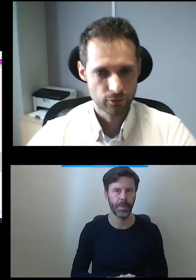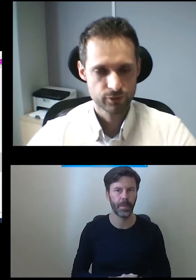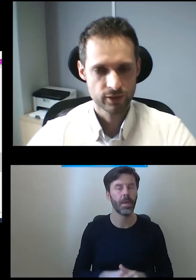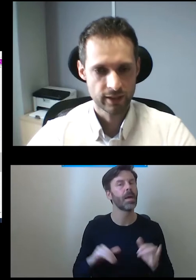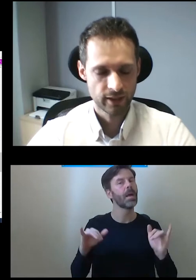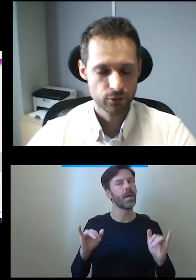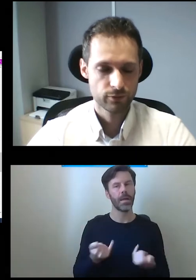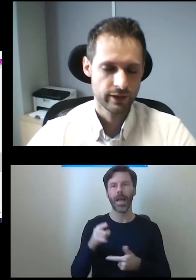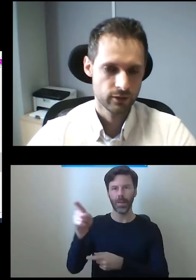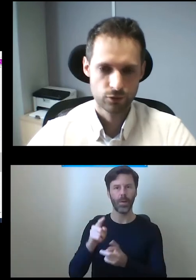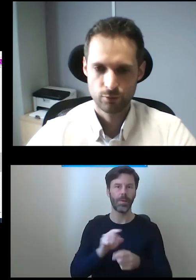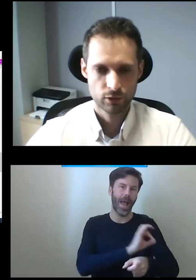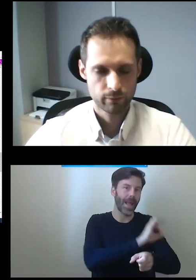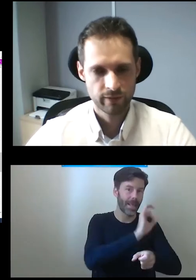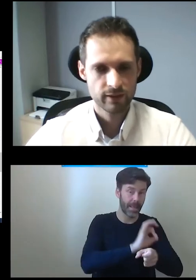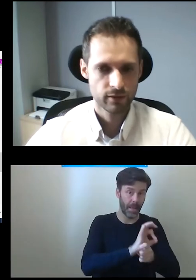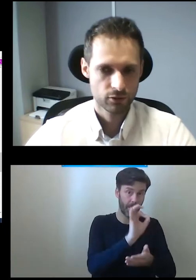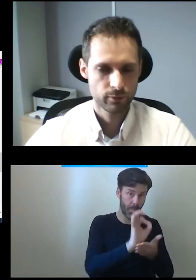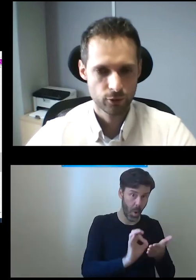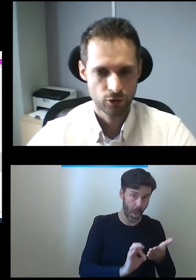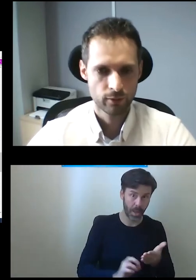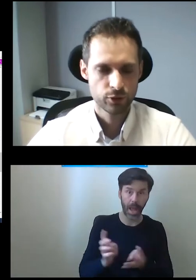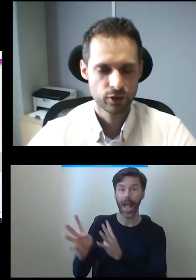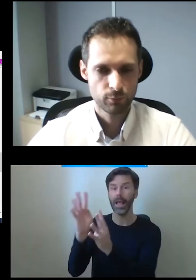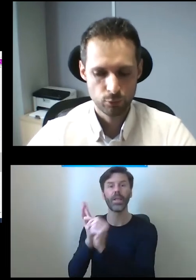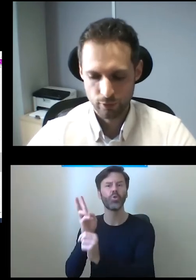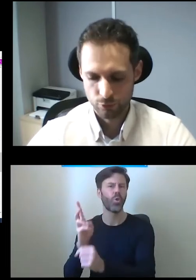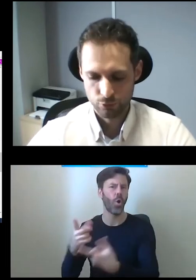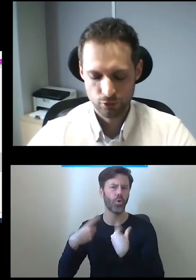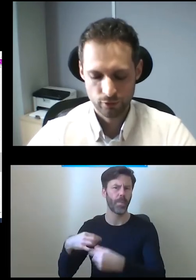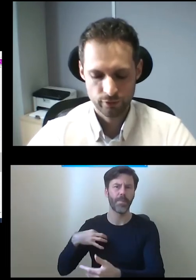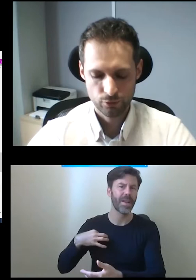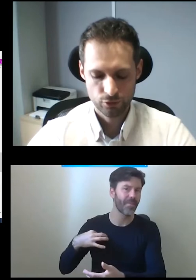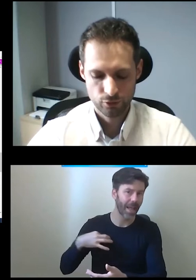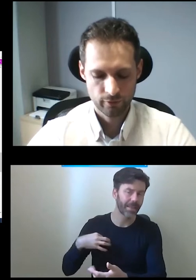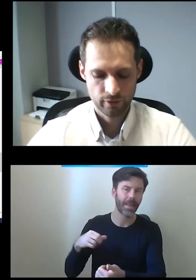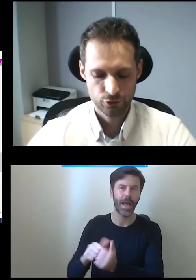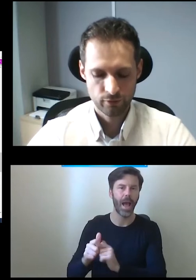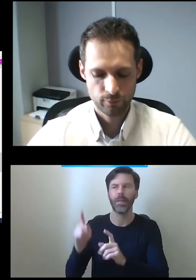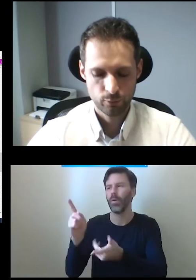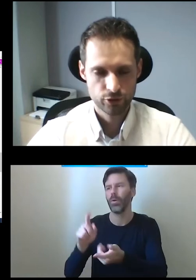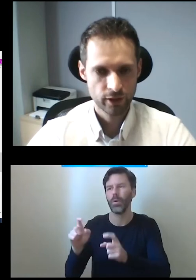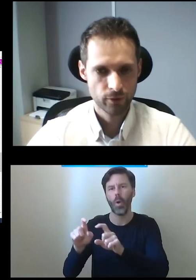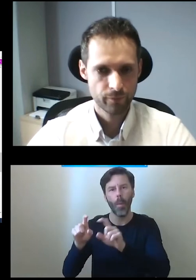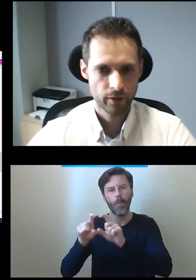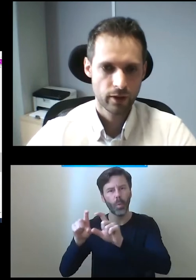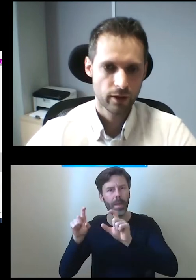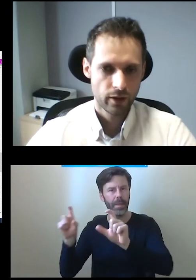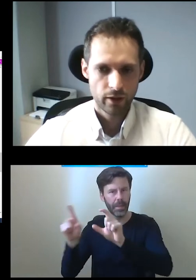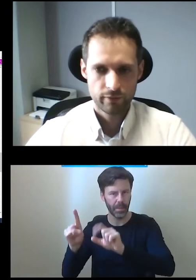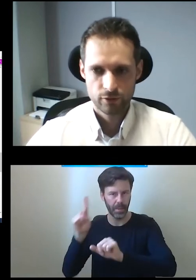rysunków przez architektów, klientów. są osoby prywatne, budynki użytkowania publicznego.